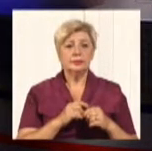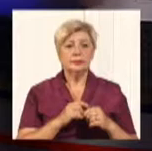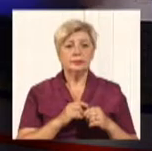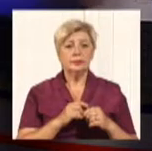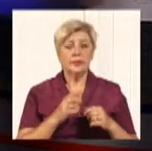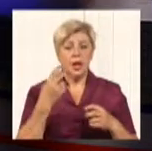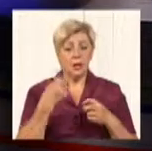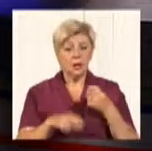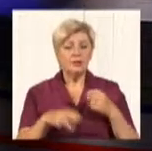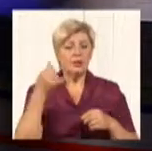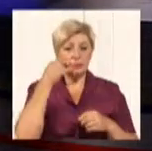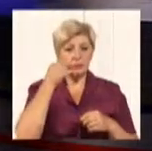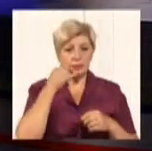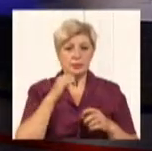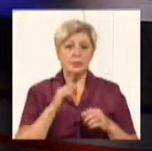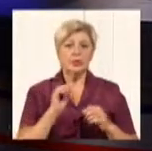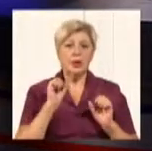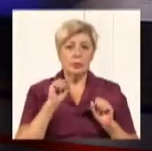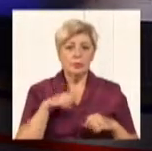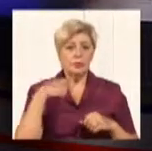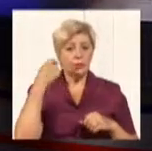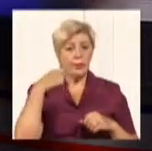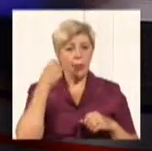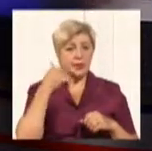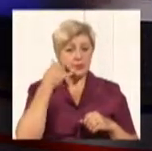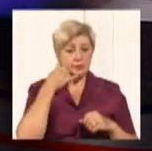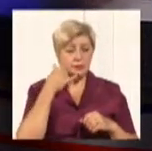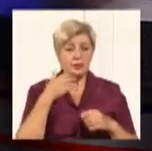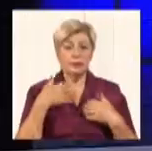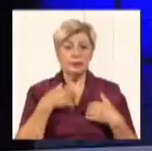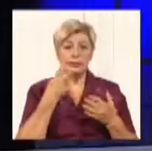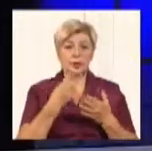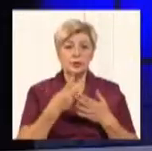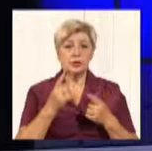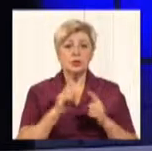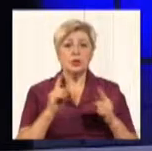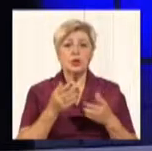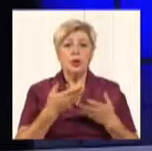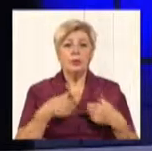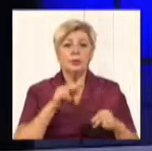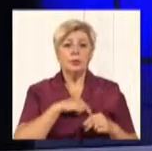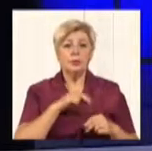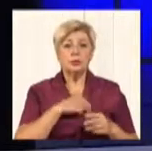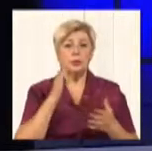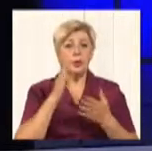В нас зірвався дзвінок, ви можете перетелефонувати, бачите, що ми працюємо у прямому ефірі, тож телефонуйте, ми чекаємо. Як